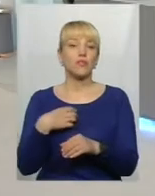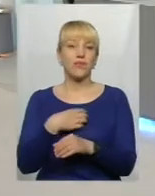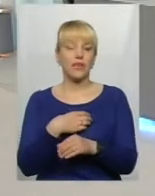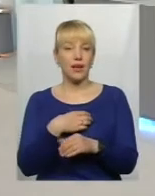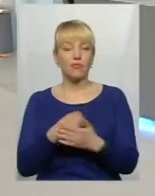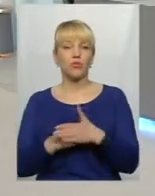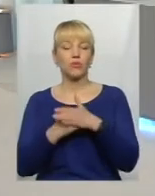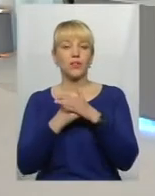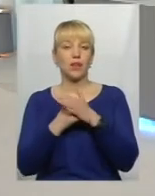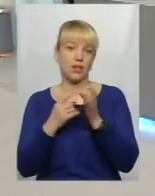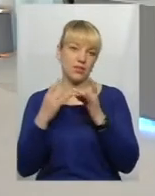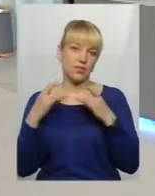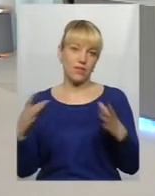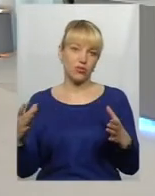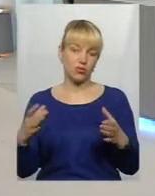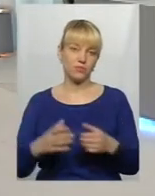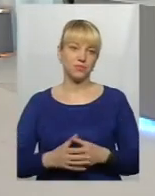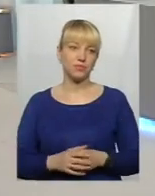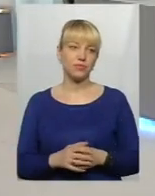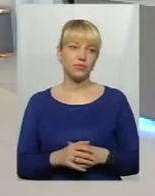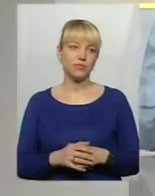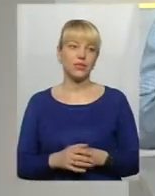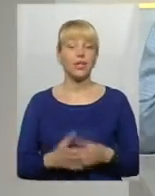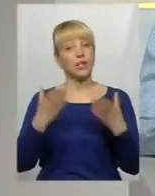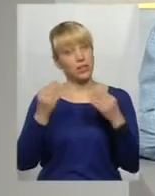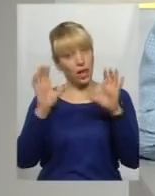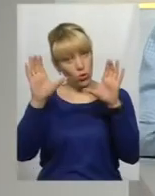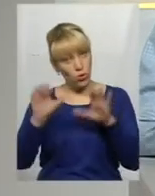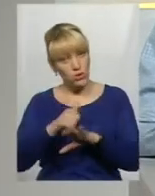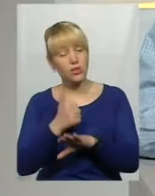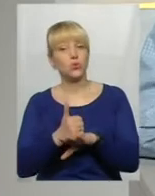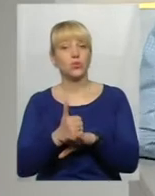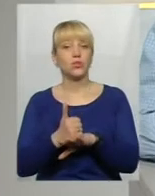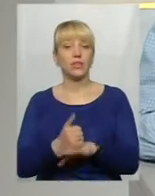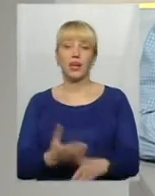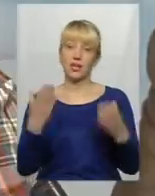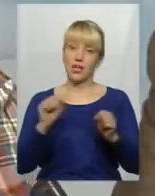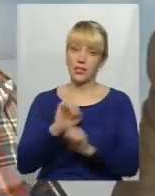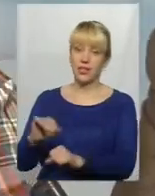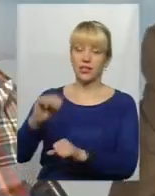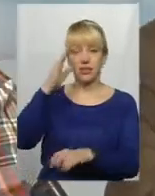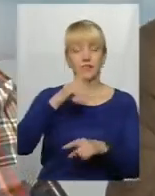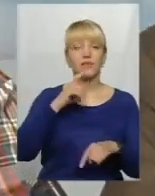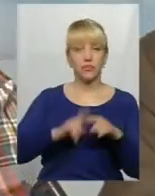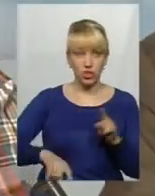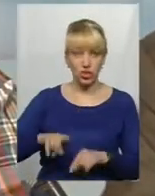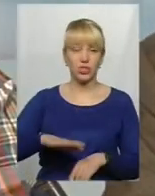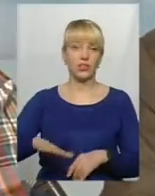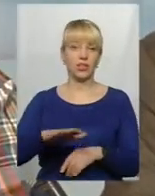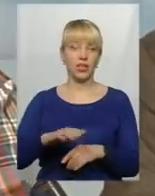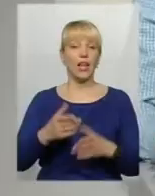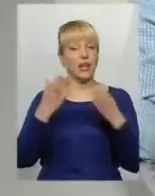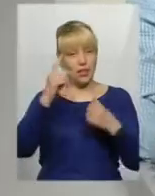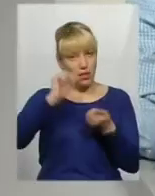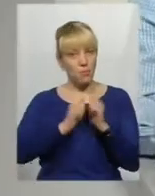фундаментальне свято. День Конституції. День Конституції. День захисників вітчизни. Тут залежить, звичайно,